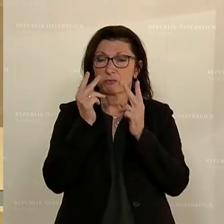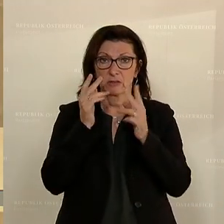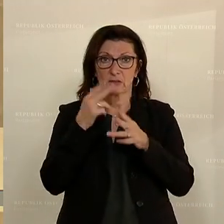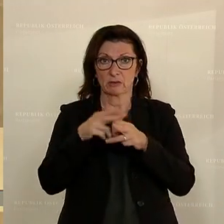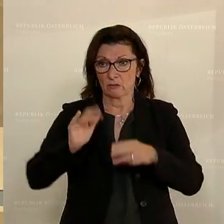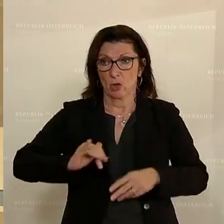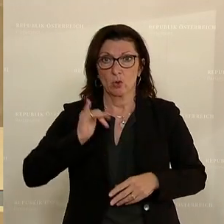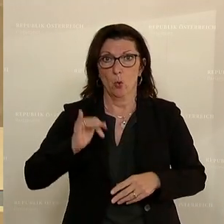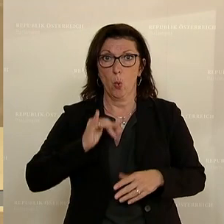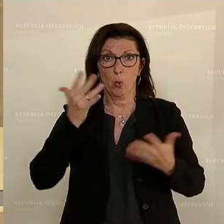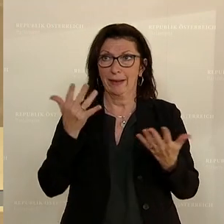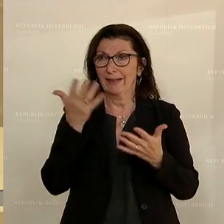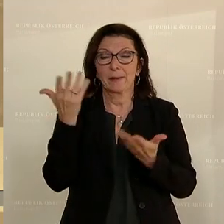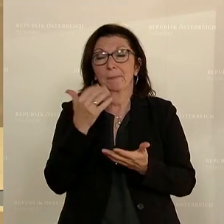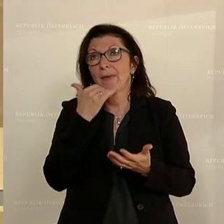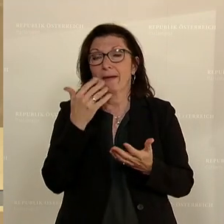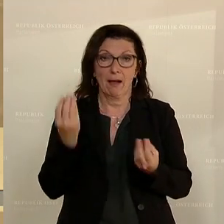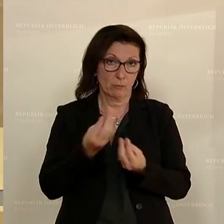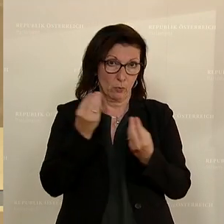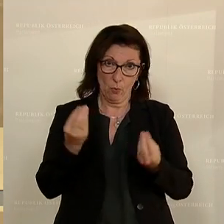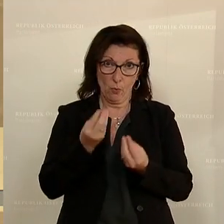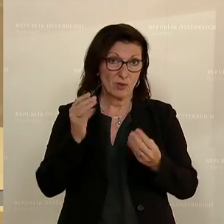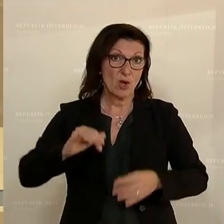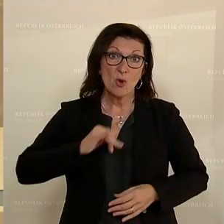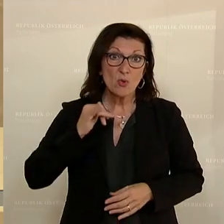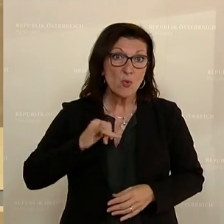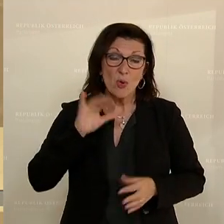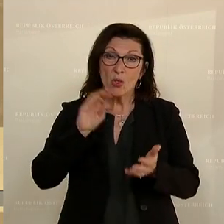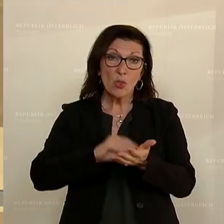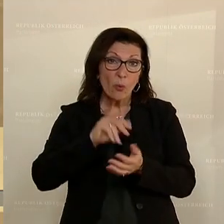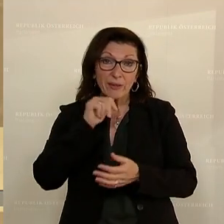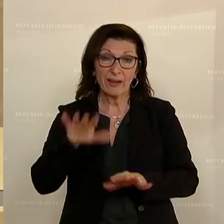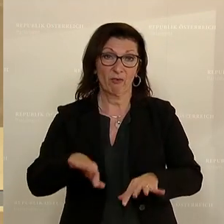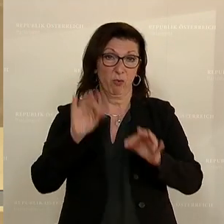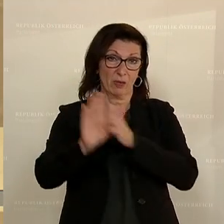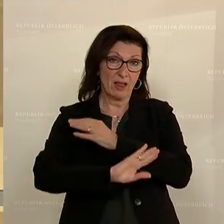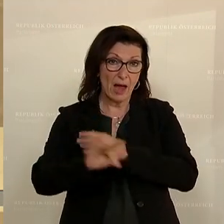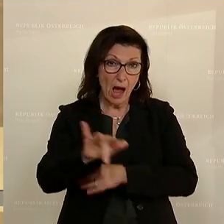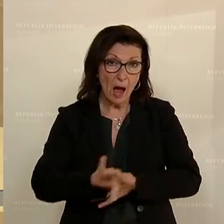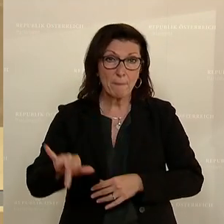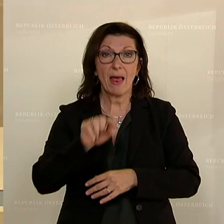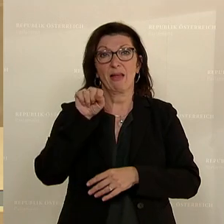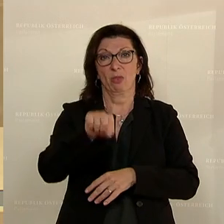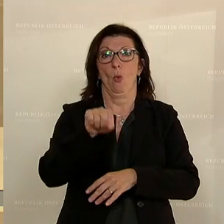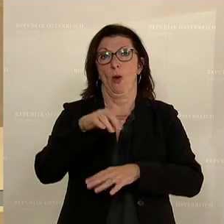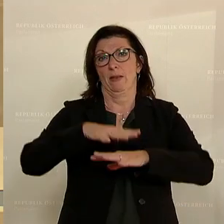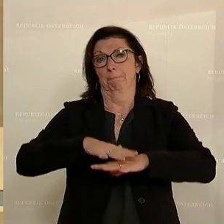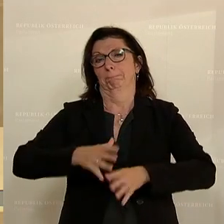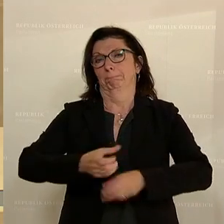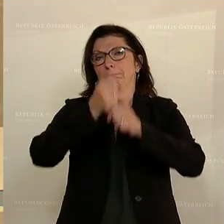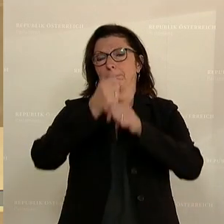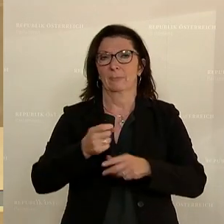auffängt, die aus welchen Gründen auch immer keine Lehrstelle finden, gefunden haben. Die mit der